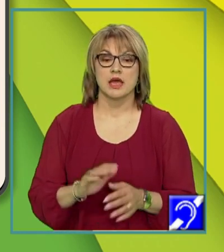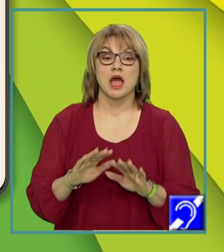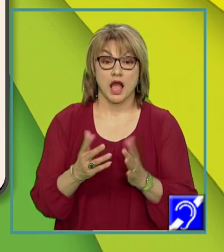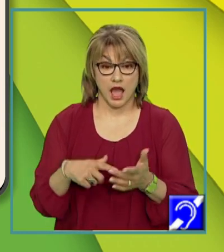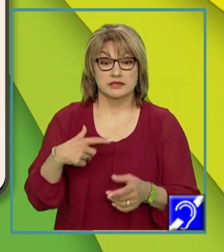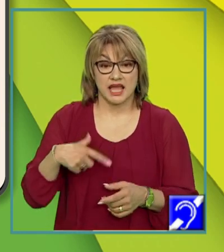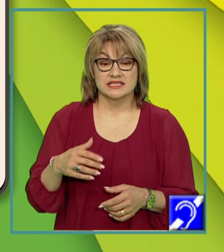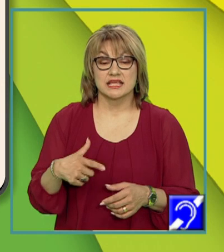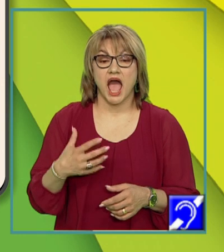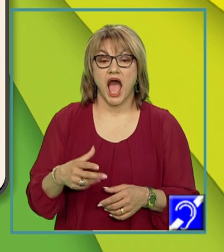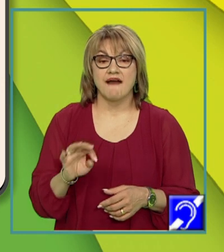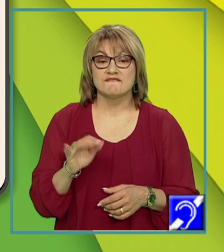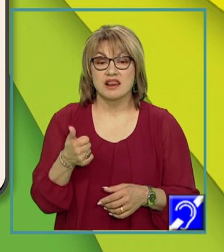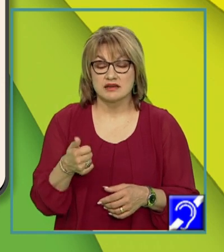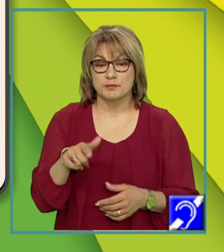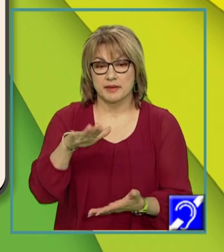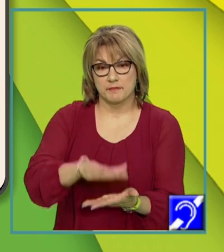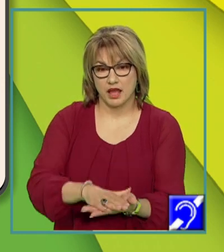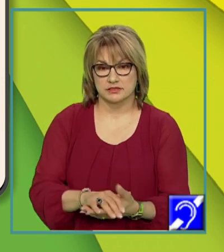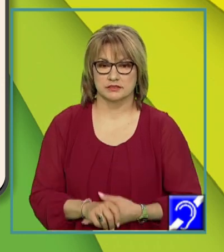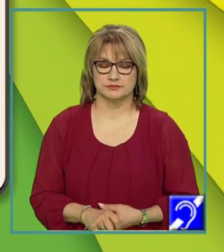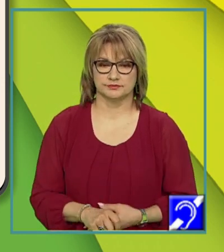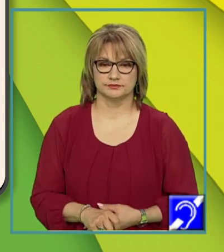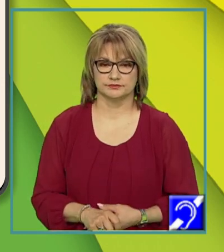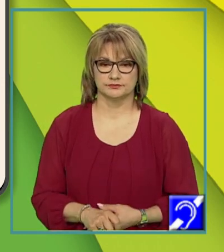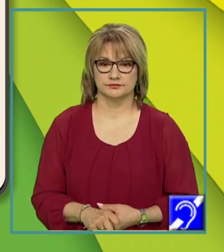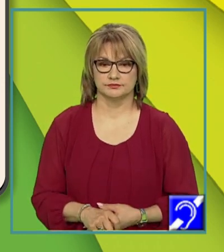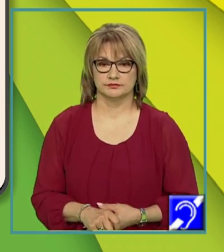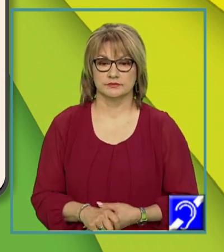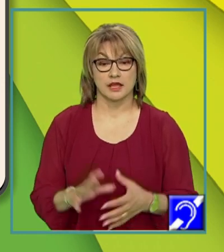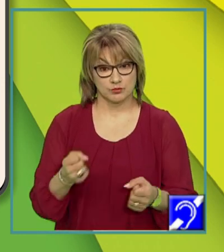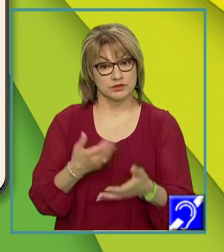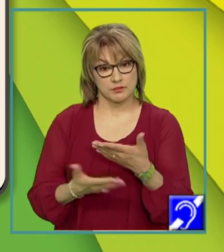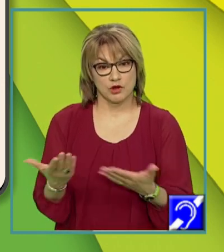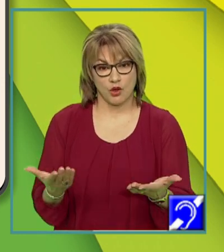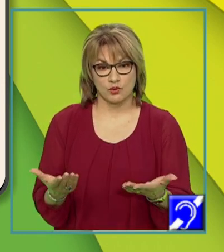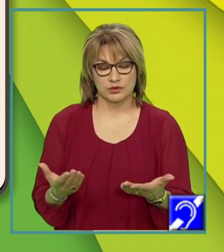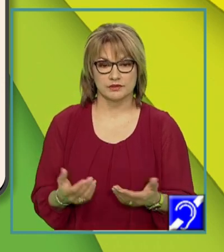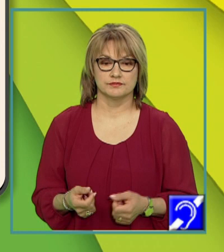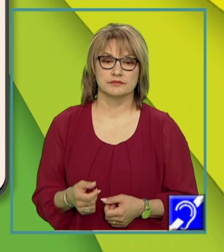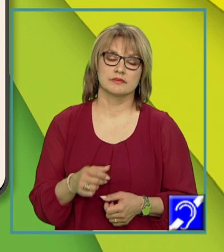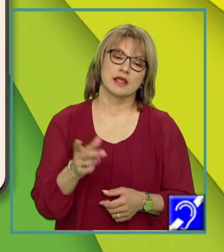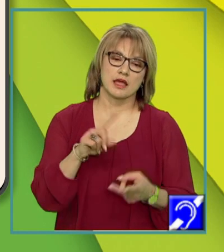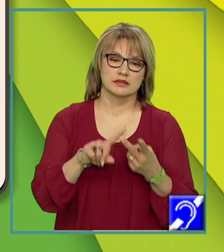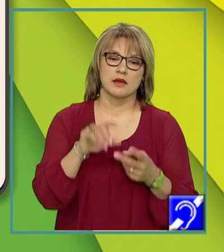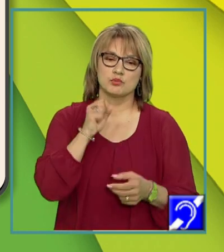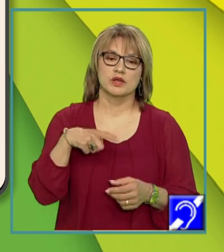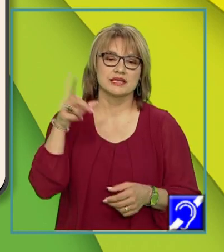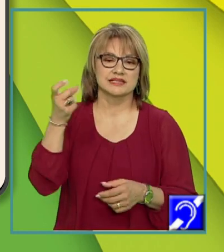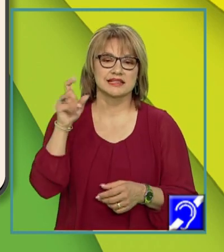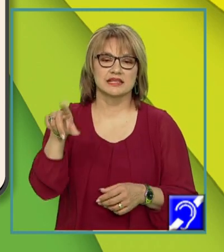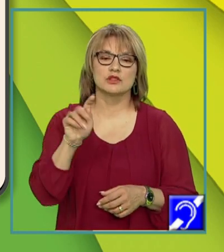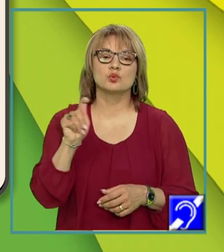află pe masă. Cartea se află pe masă. Putem înlocui. Bunica este din Tulcea.